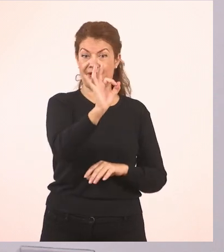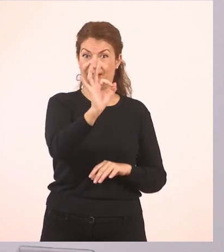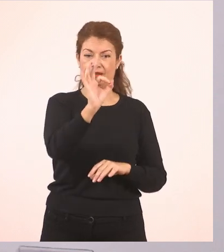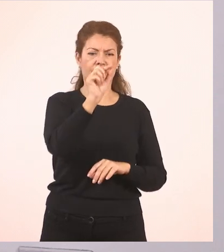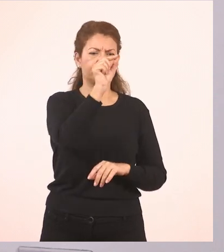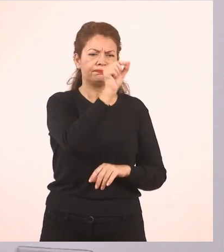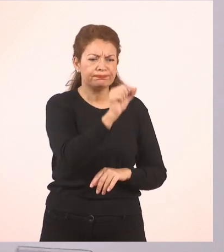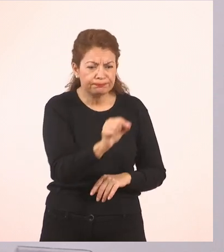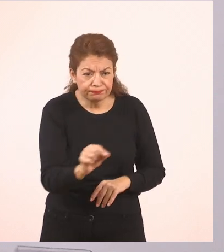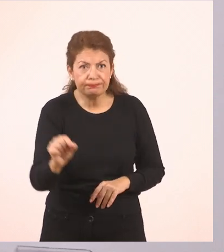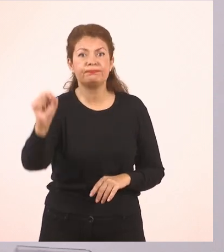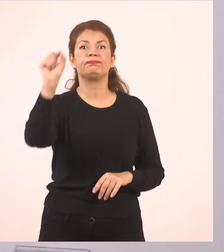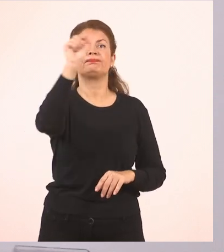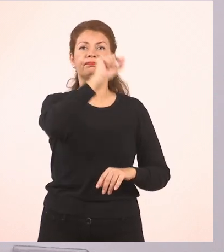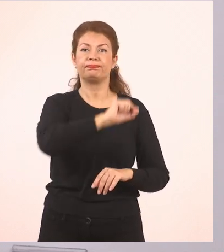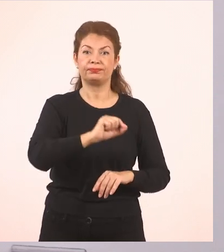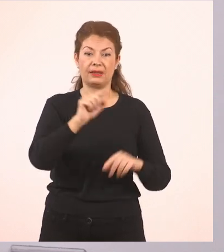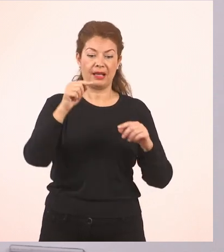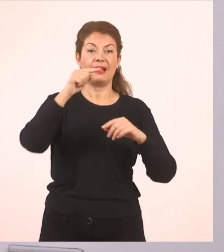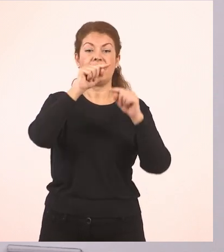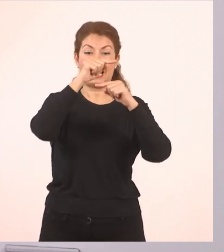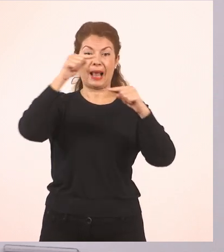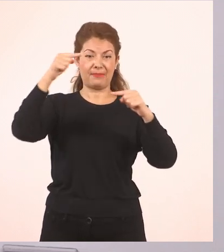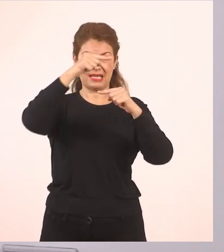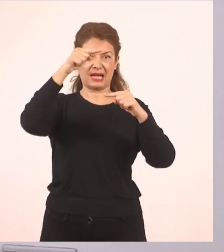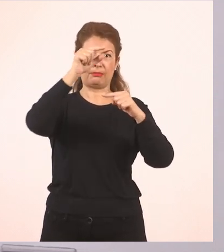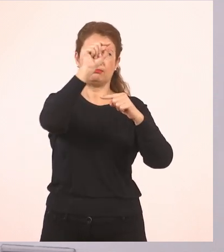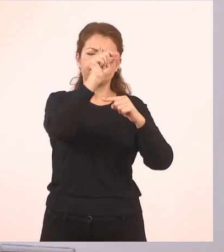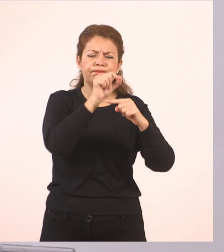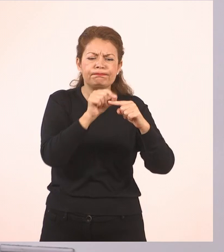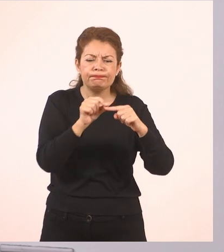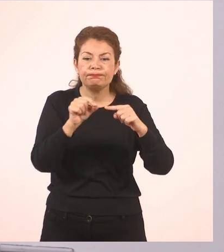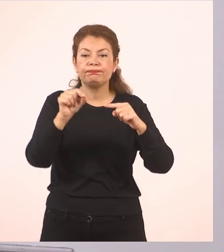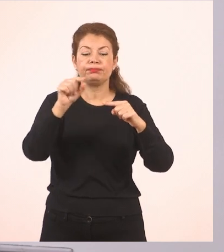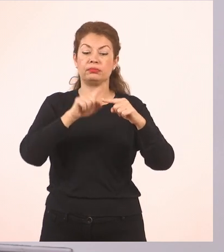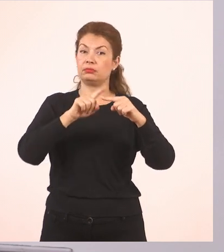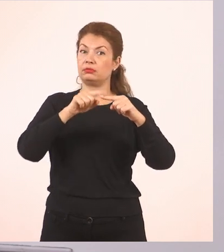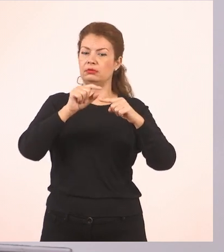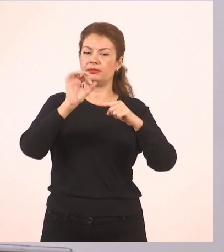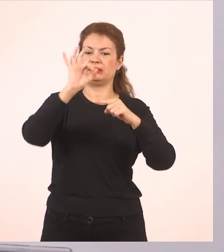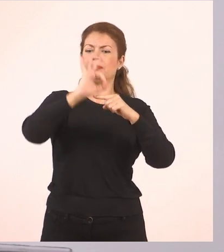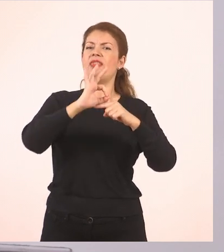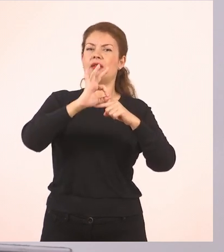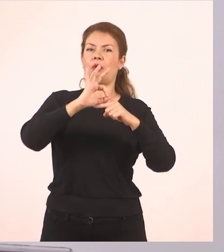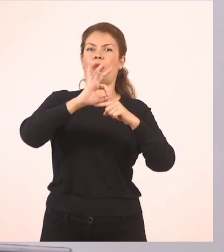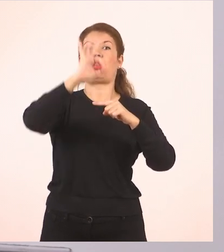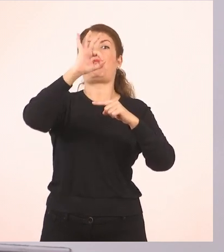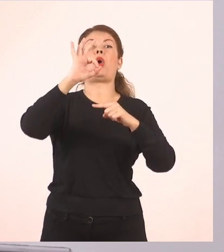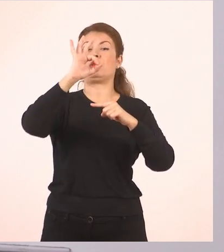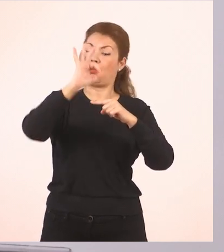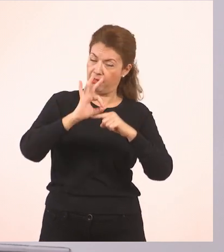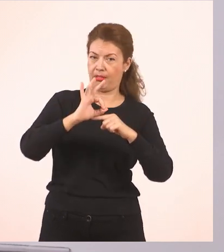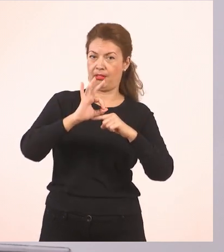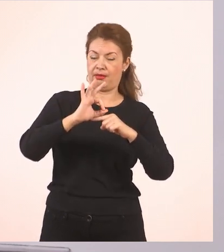ακουμπάει όπως όλα όσα γράφουμε στο τετράδιο, στο κάτω μέρος της γραμμής.